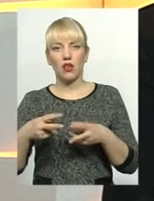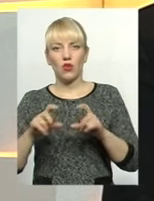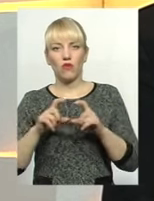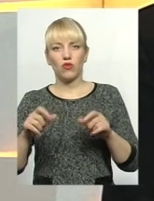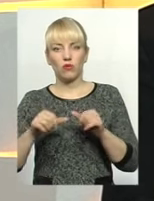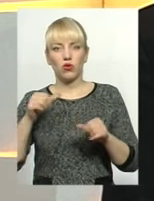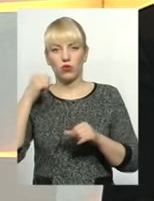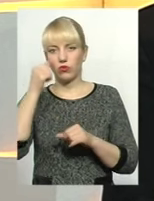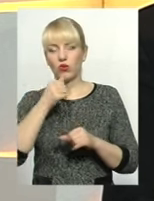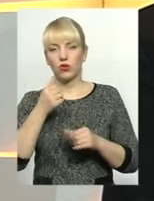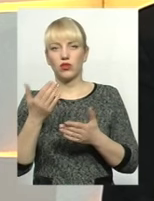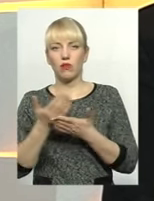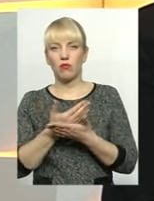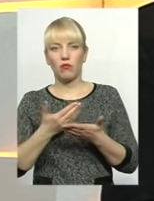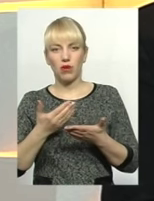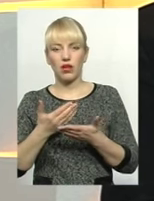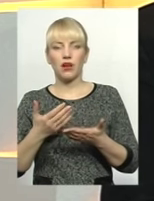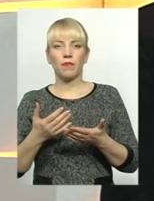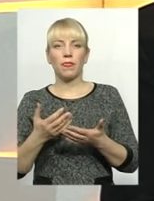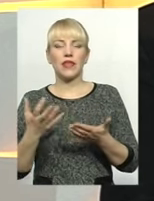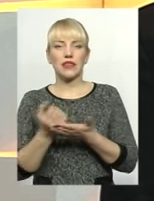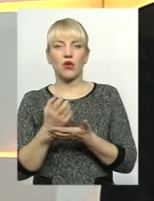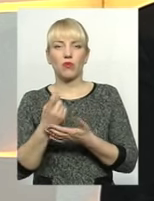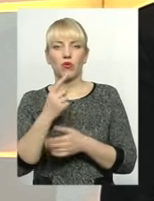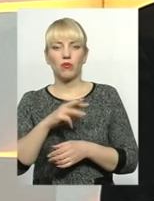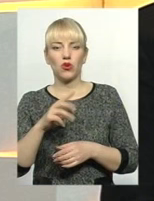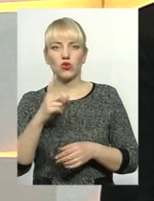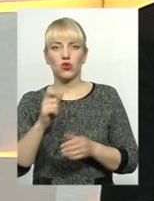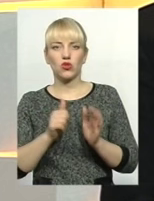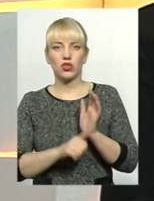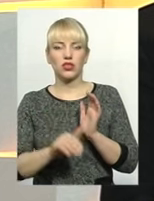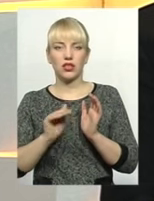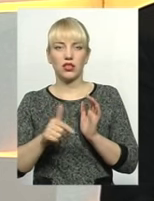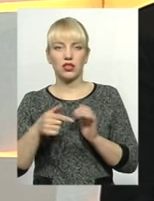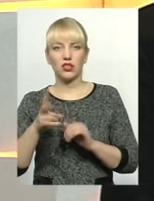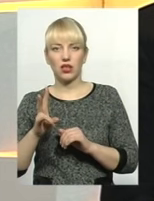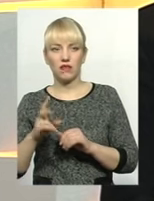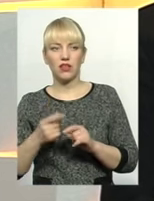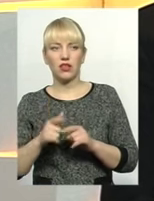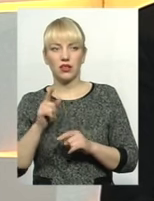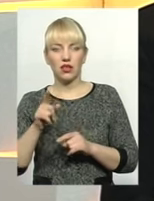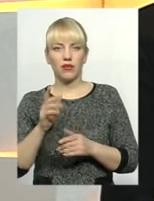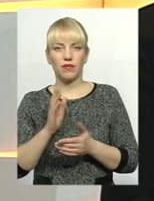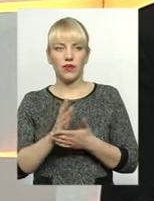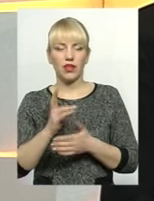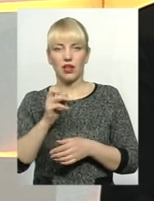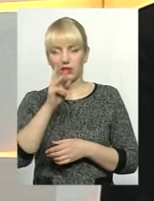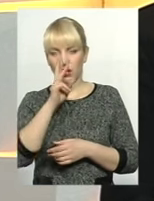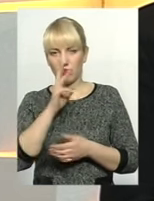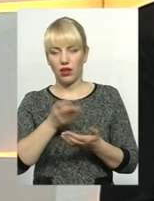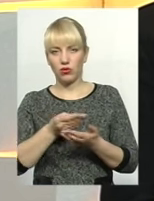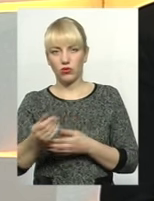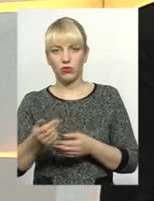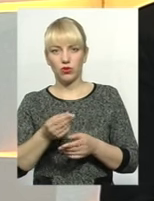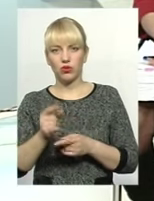заробили 1 мільйон 160 тисяч гривень на наш спецфонд, ну, звичайно, там більшість йде на заробітну плату, тому що